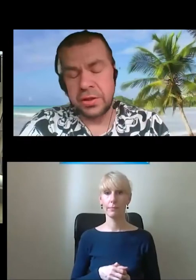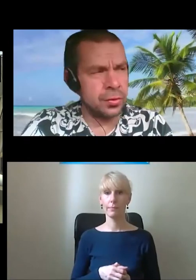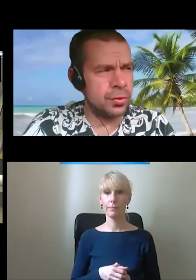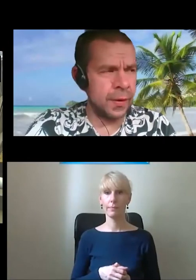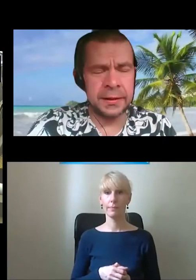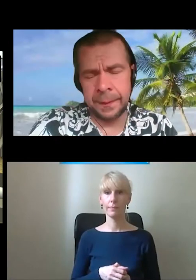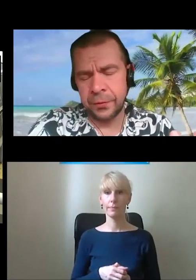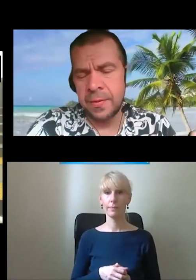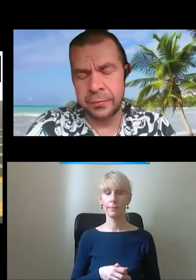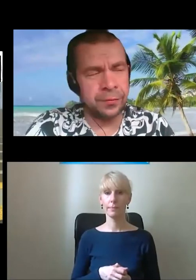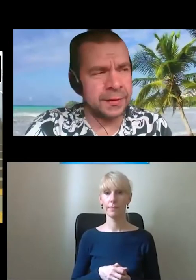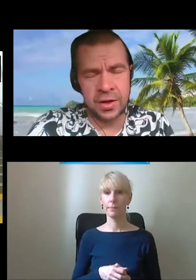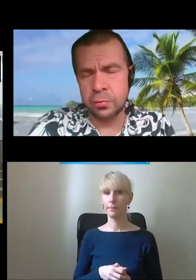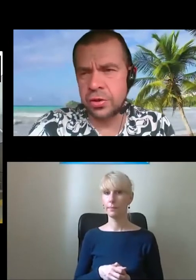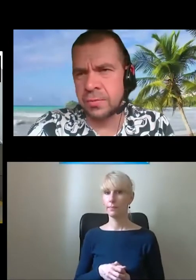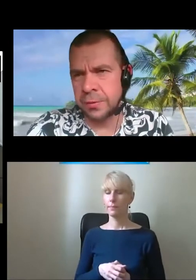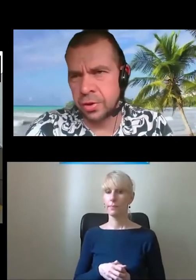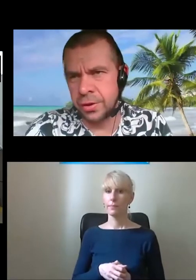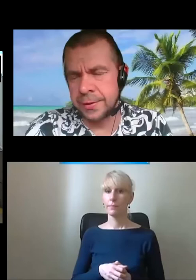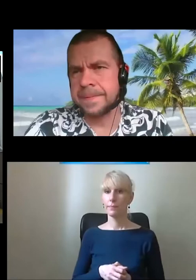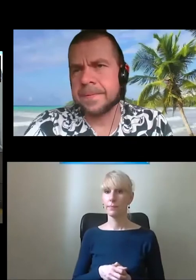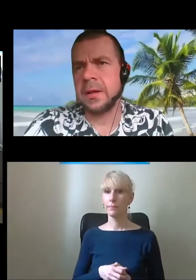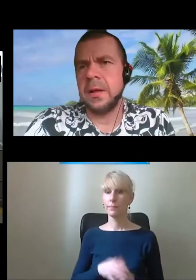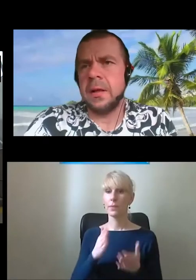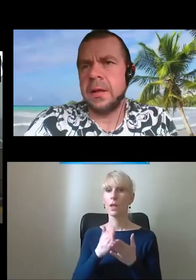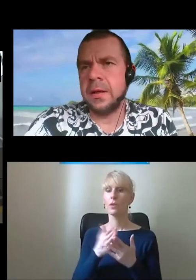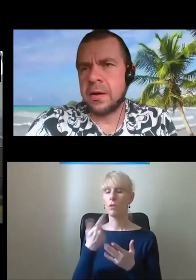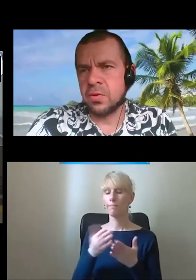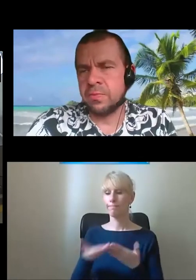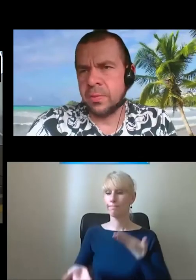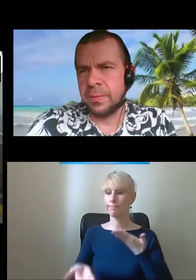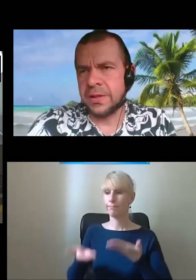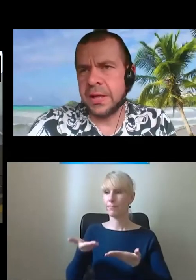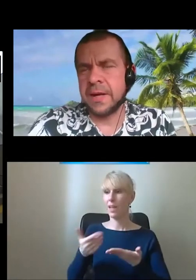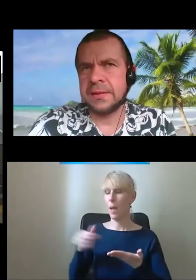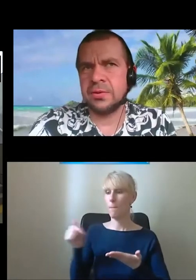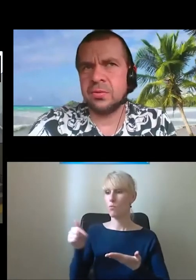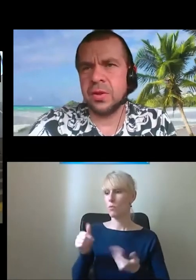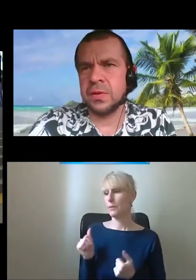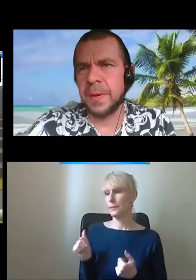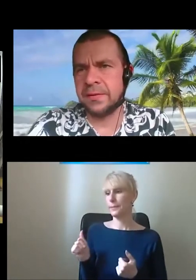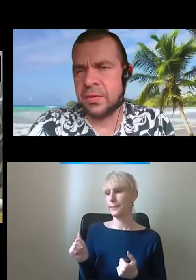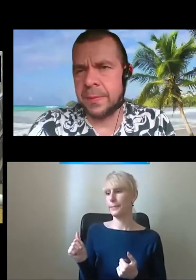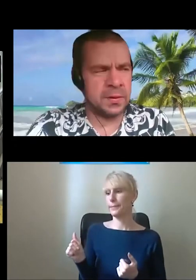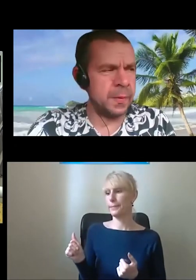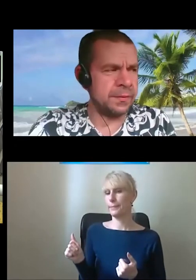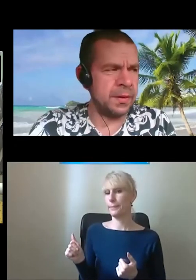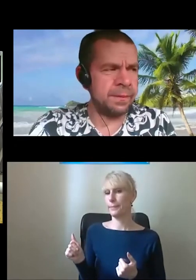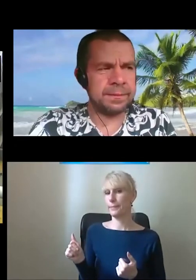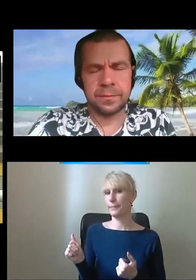Proszę też zwrócić uwagę, te platformy mają tą wadę, że ja muszę trzymać przycisk. Jak już powiedziałem, ja jestem stosunkowo sprawnym,